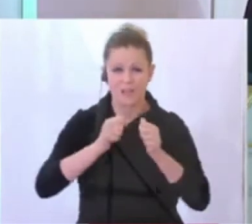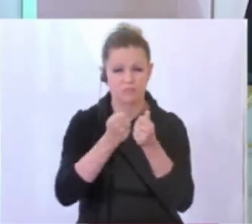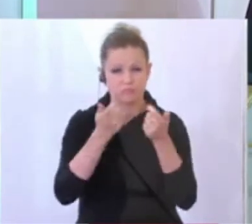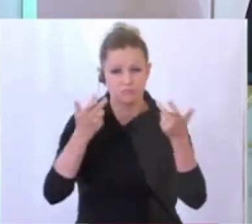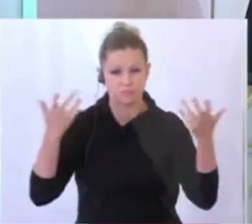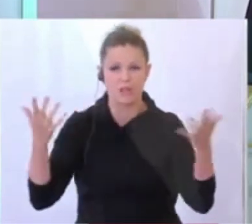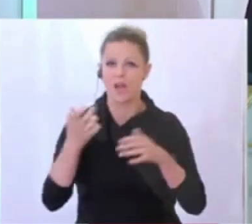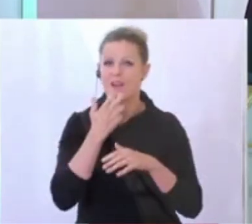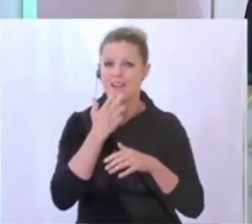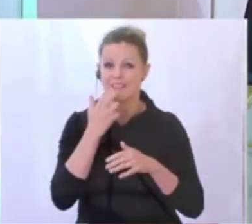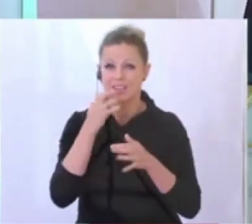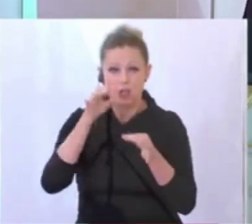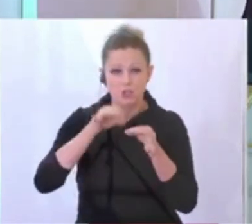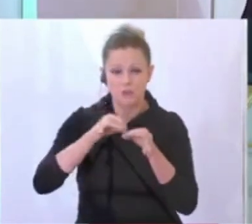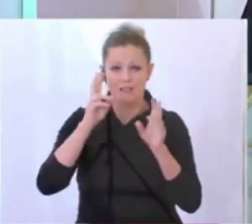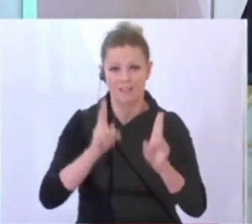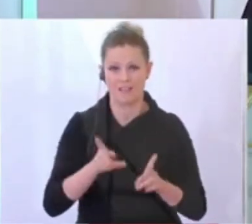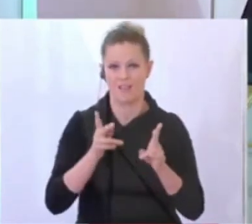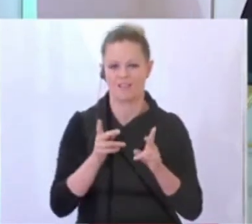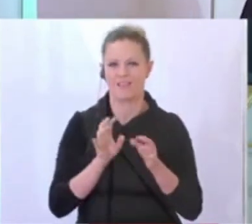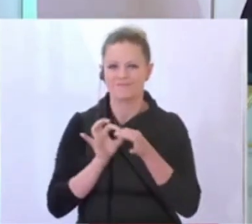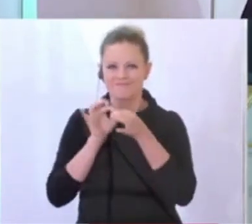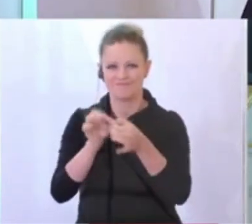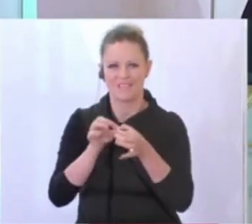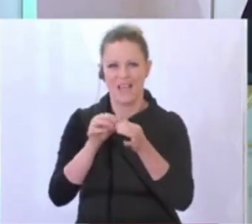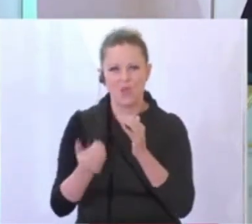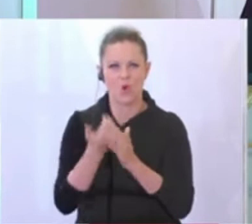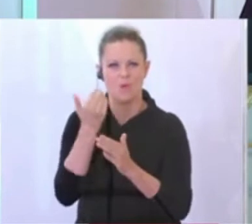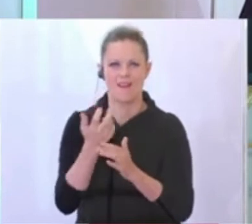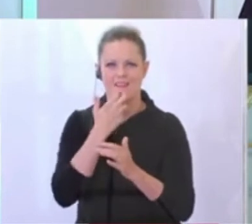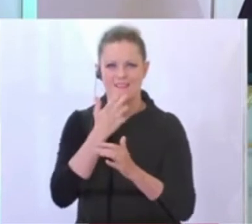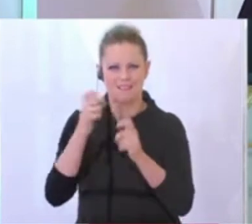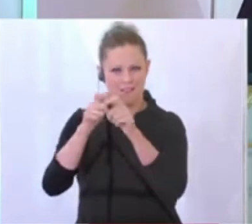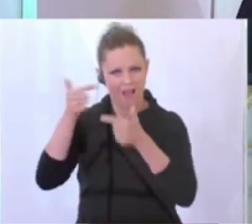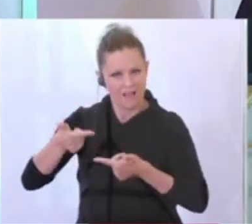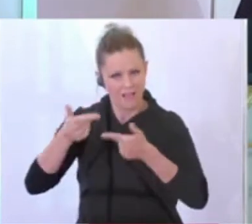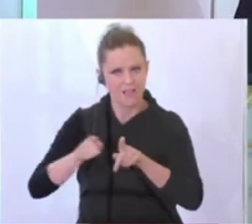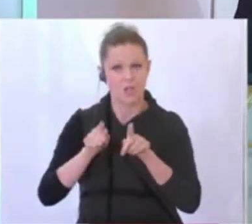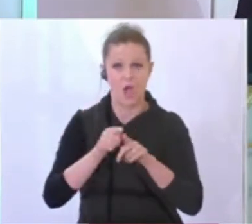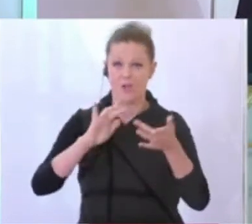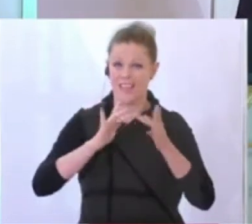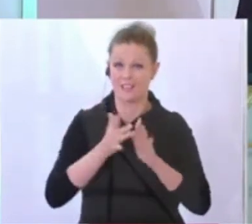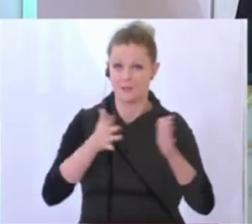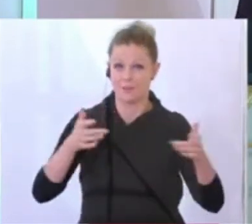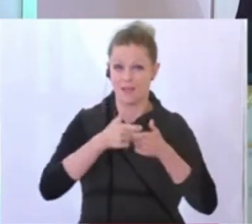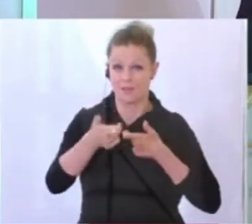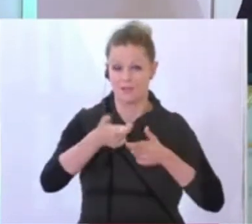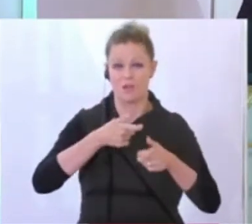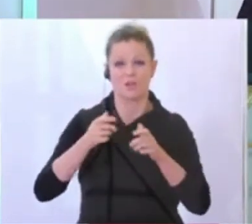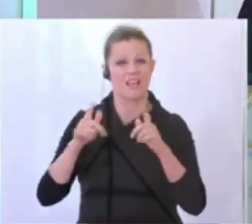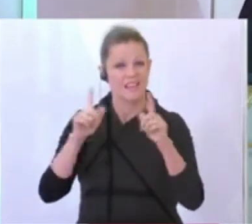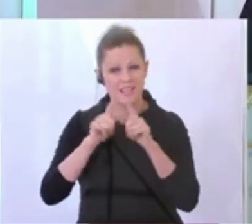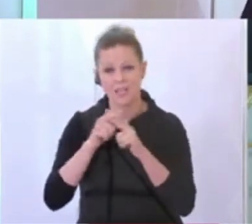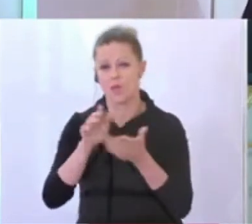Maßnahmen zur Energieeinsparung in der Richtung von erneuerbaren Energieerzeugungsanlagen, Ausbau von Breitband, die Sanierung von Bauwerken,